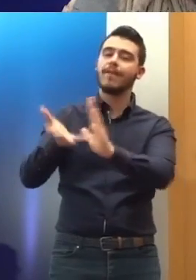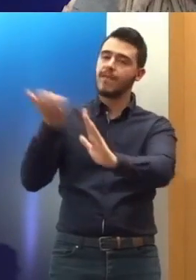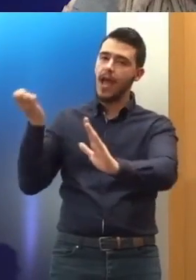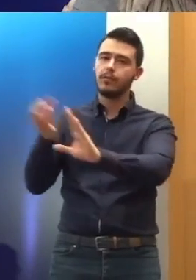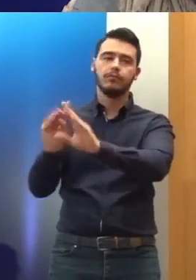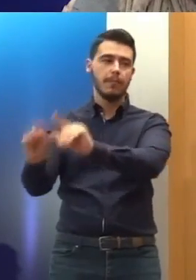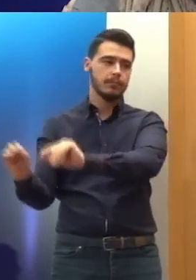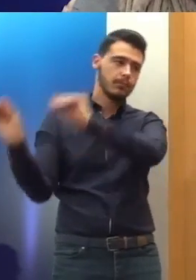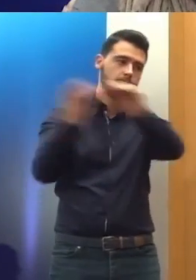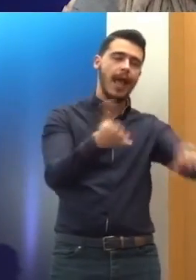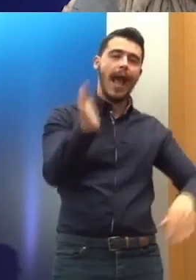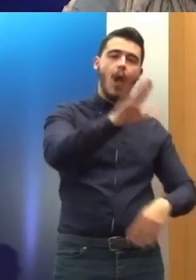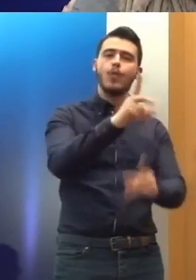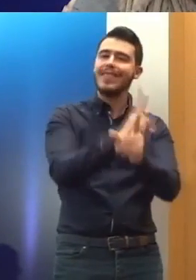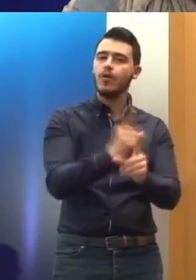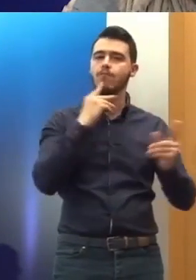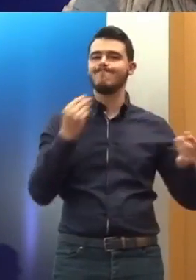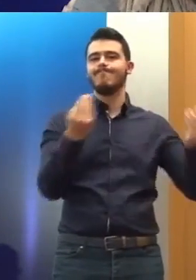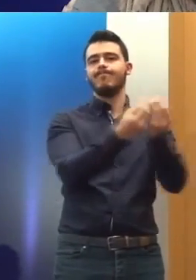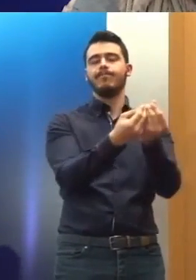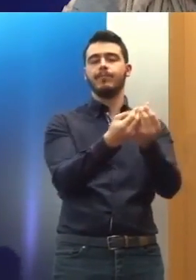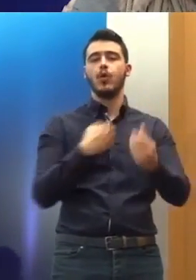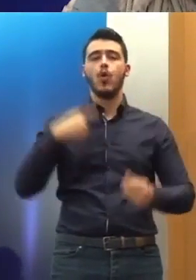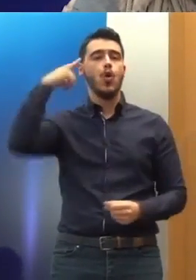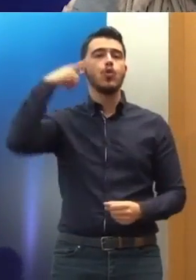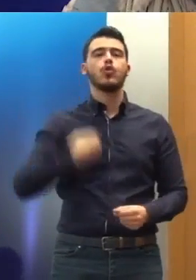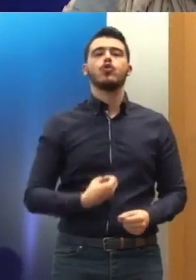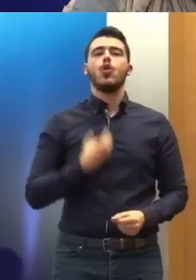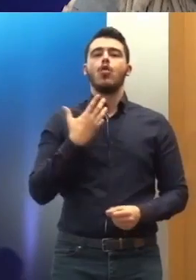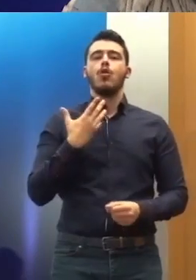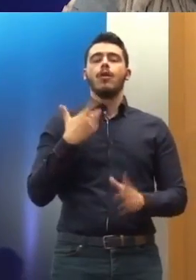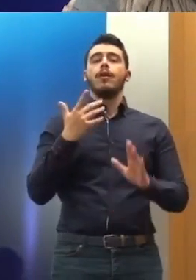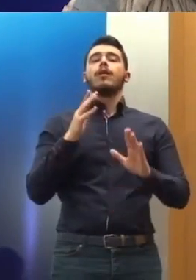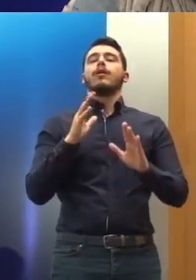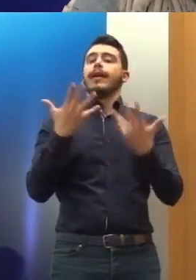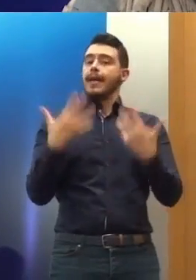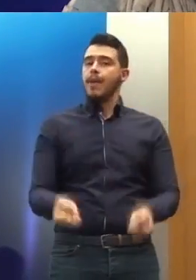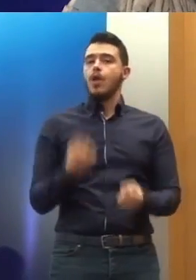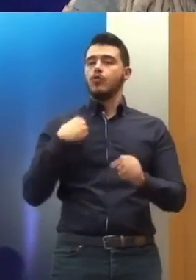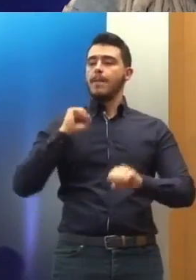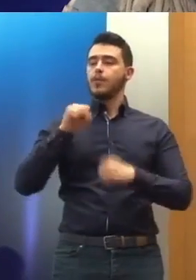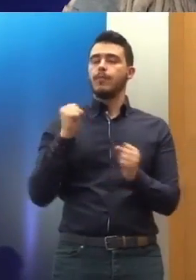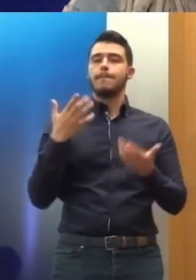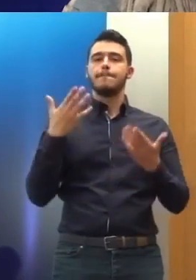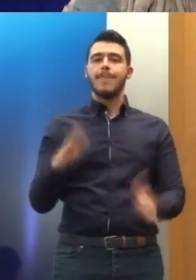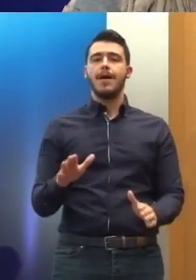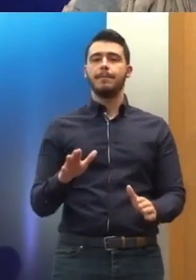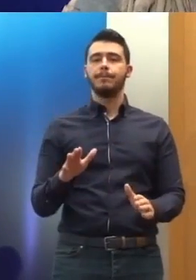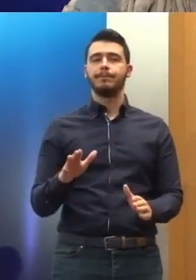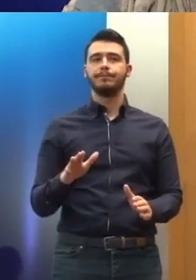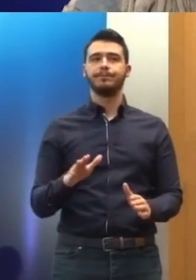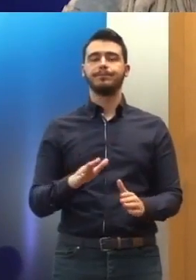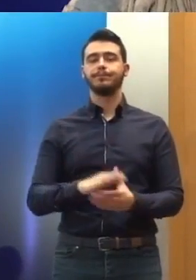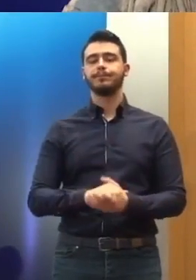Επιτροπής όπως είπα και πριν Αλλά νομίζω ότι μπορώ να πω ότι εκτός από τις προσπάθειες των